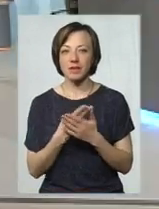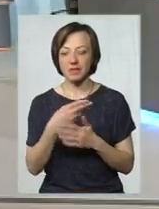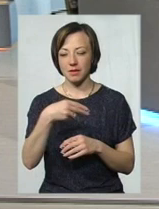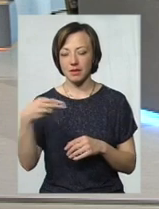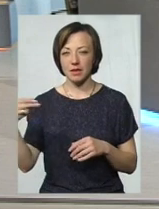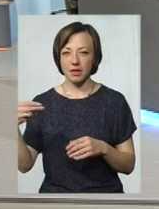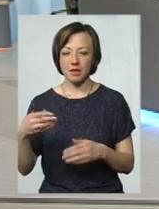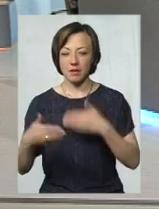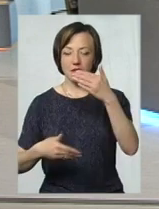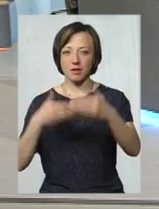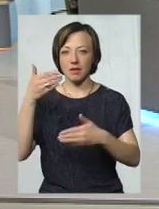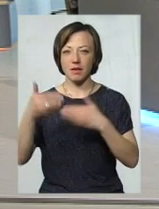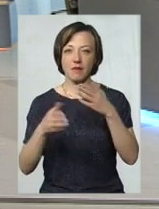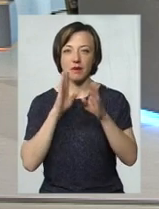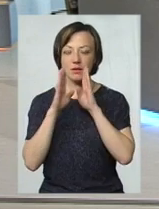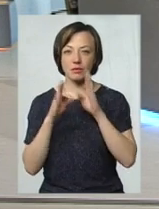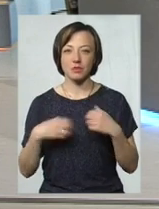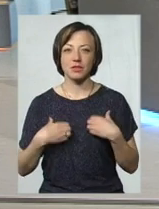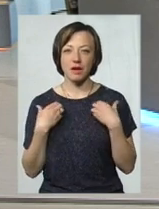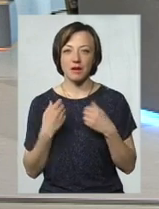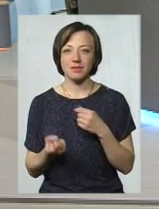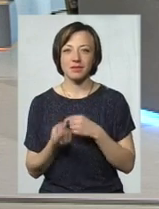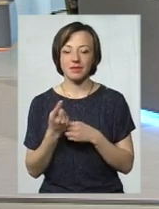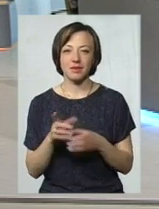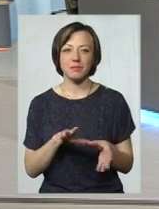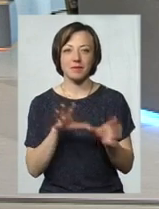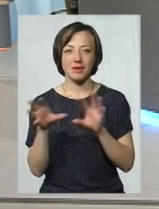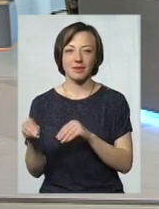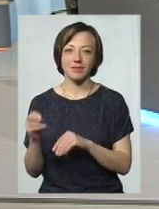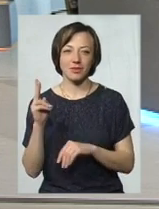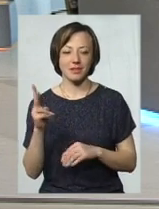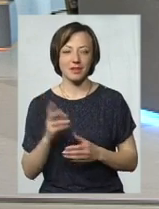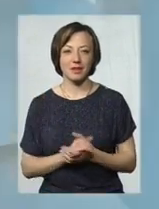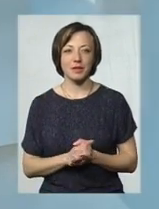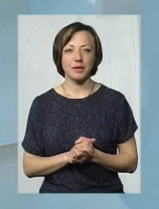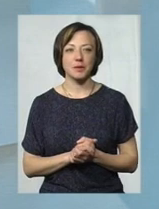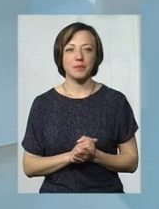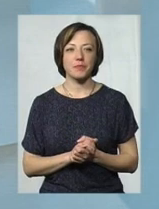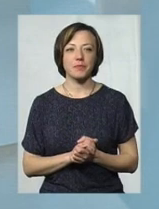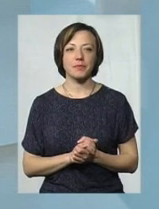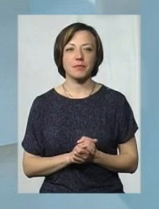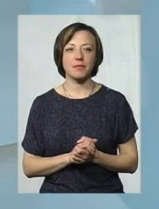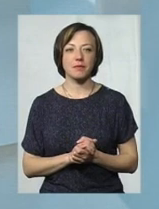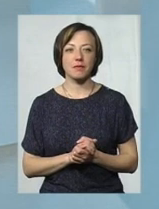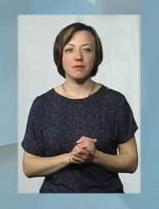в Фейсбуці, що там почало з'являтися. Жах. Жах. Все, вона переїхала з Контакту. Але я до чого це говорю?